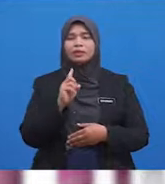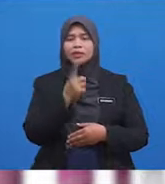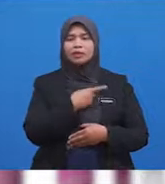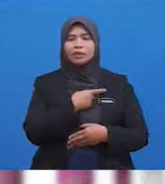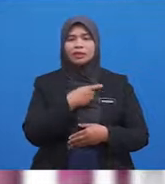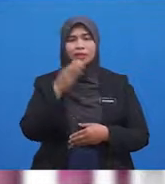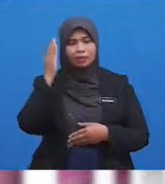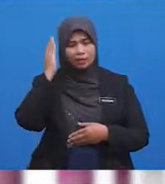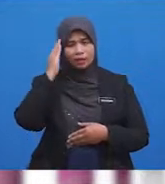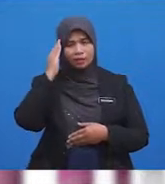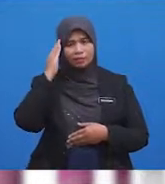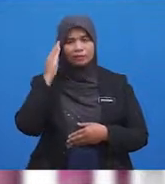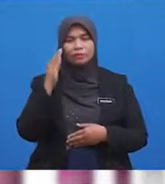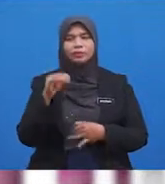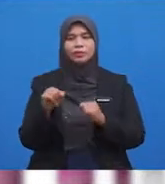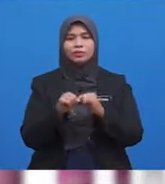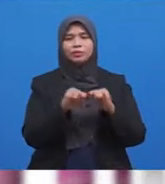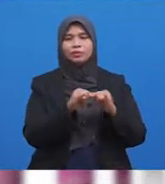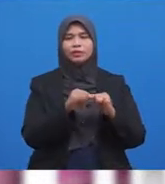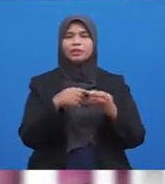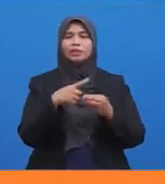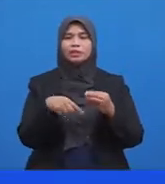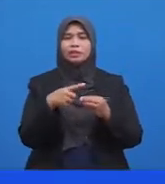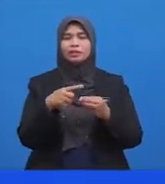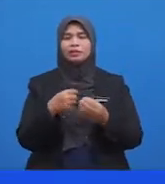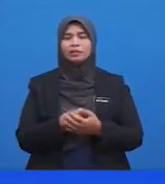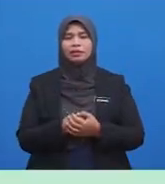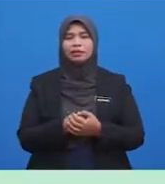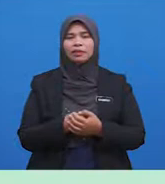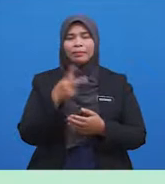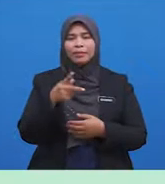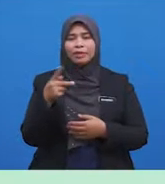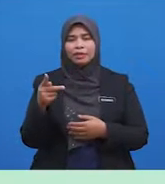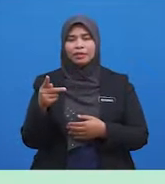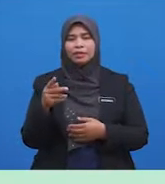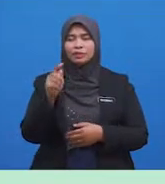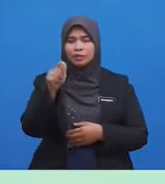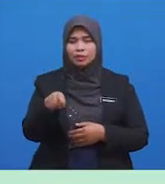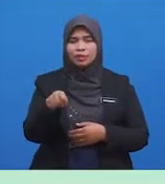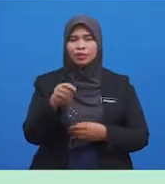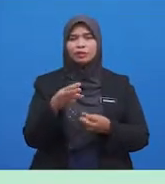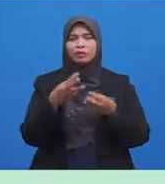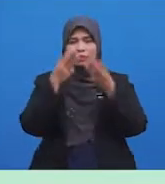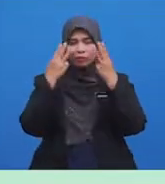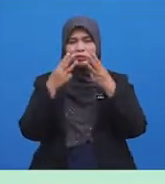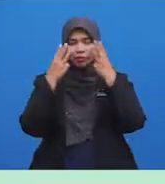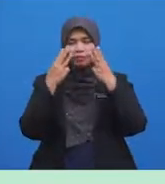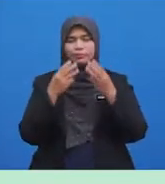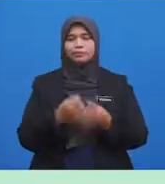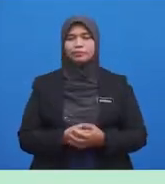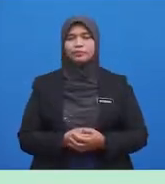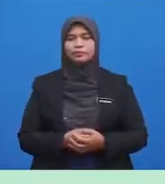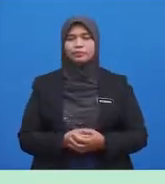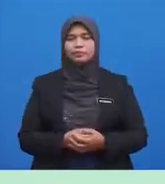ketahui pula berkaitan dengan Perkara-perkara sunat ketika